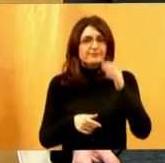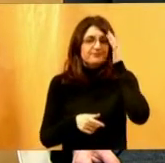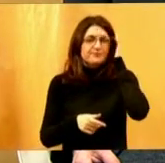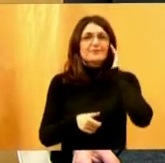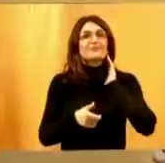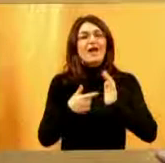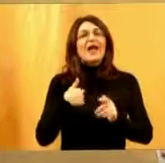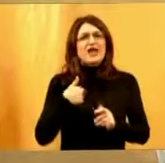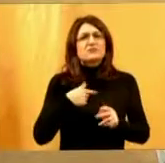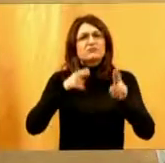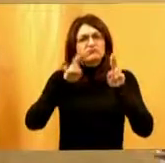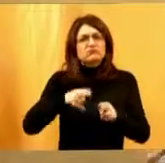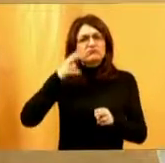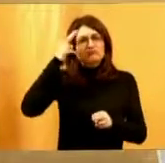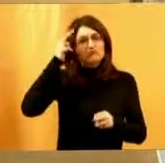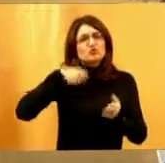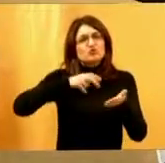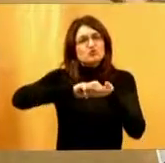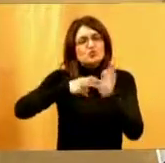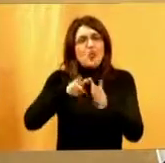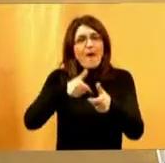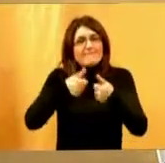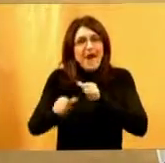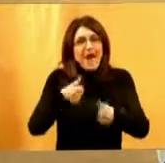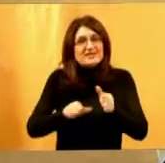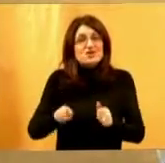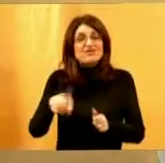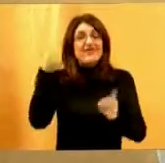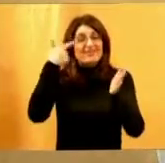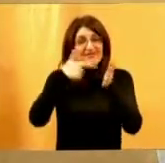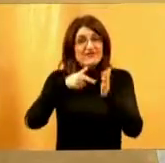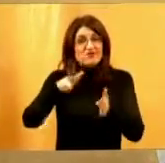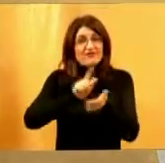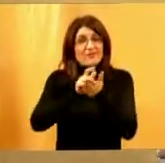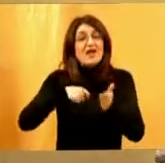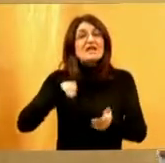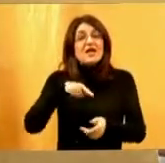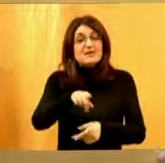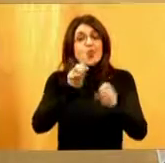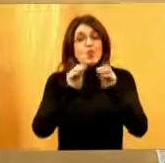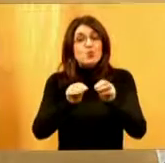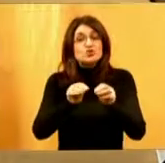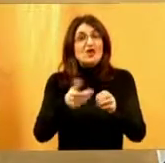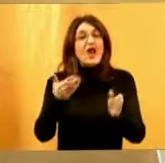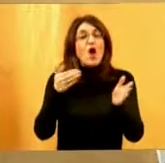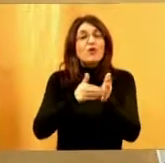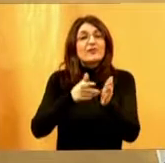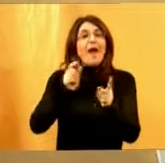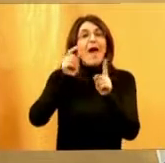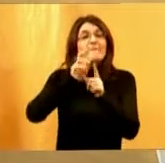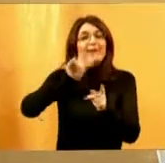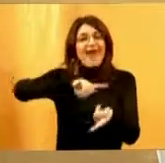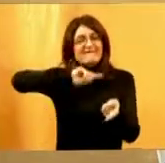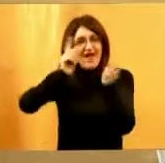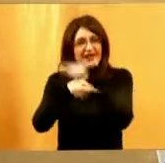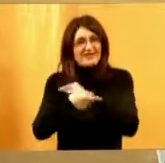budući da sam ja stručan za masažu, jer ja sam neke od ovih ljudi 2000-te učila kad su se prekvalificirali,